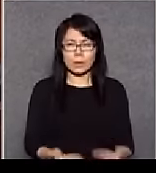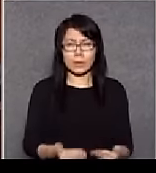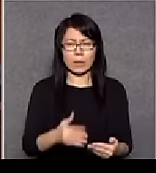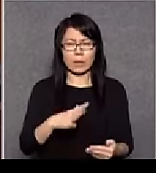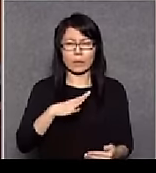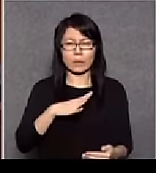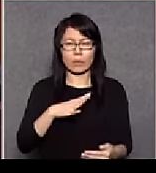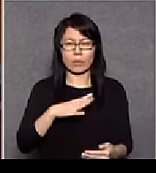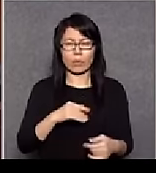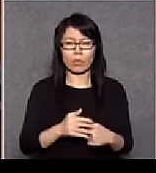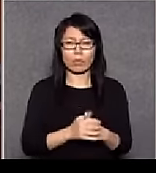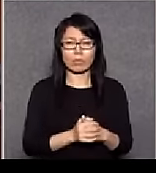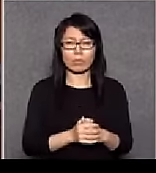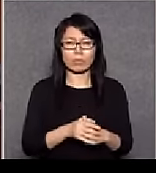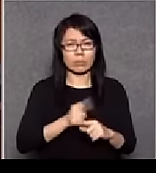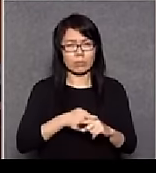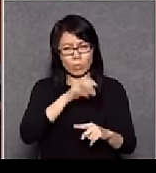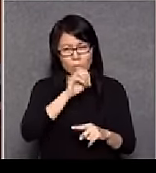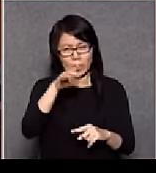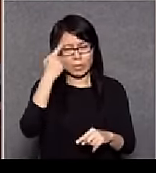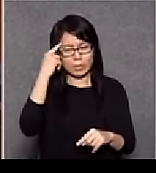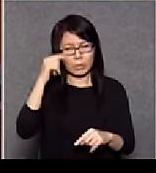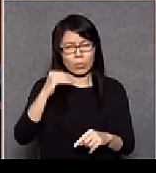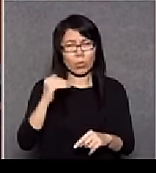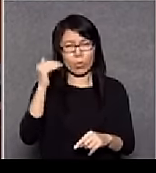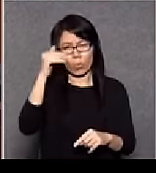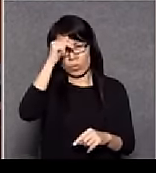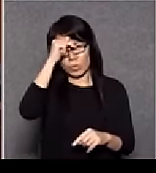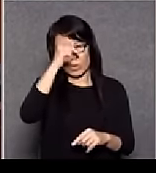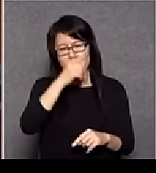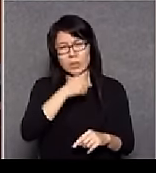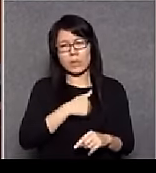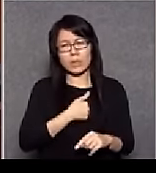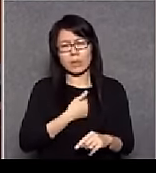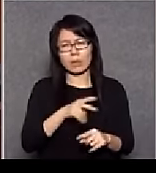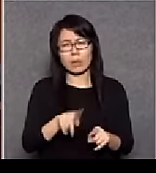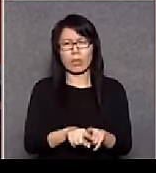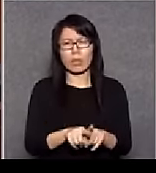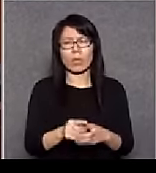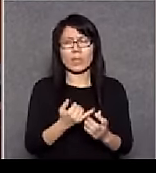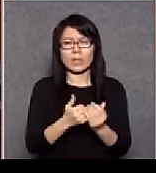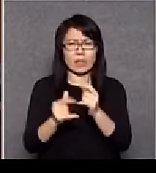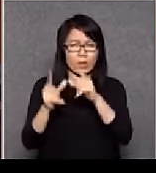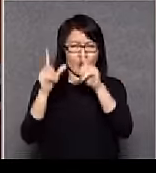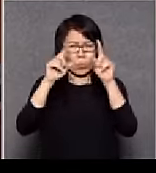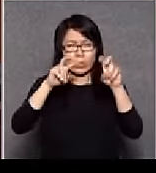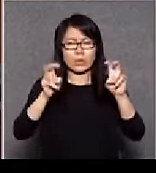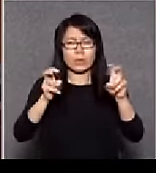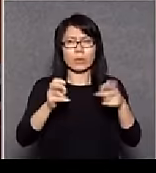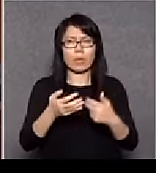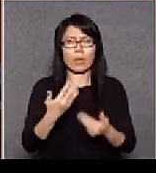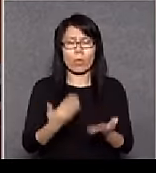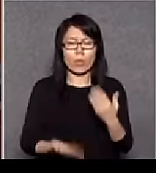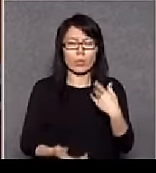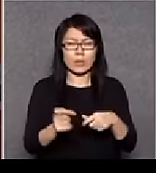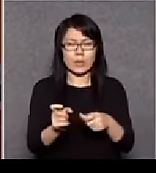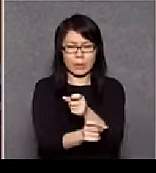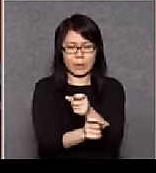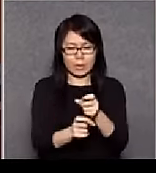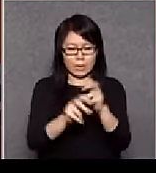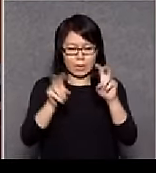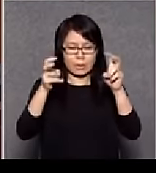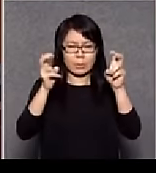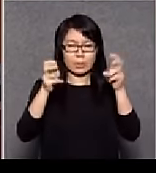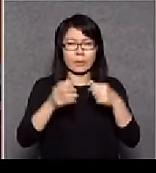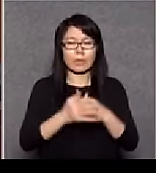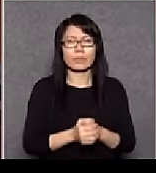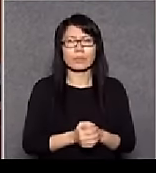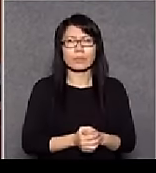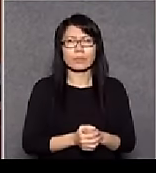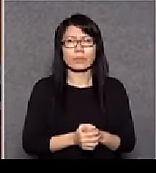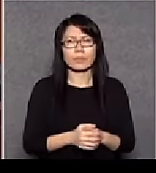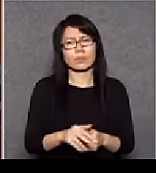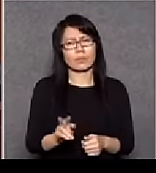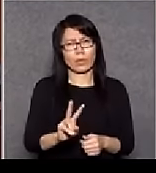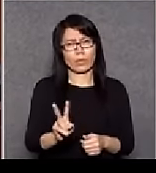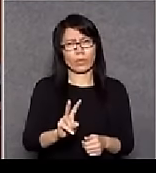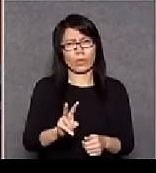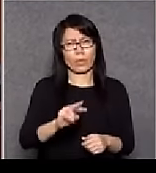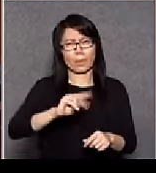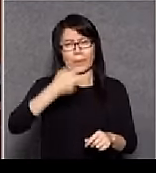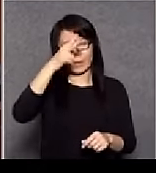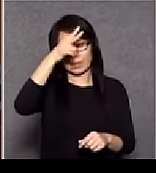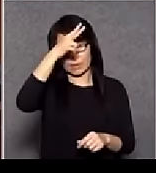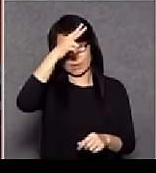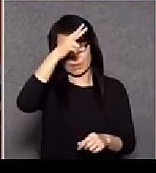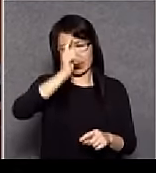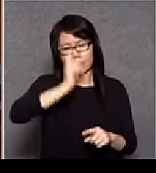我可以告訴你啦高醫生所有的民生議題好或者是經濟議題好都是會被政治化的